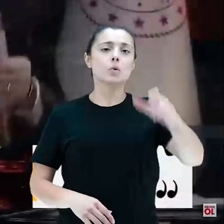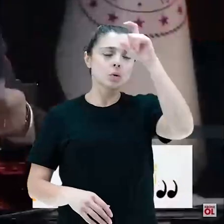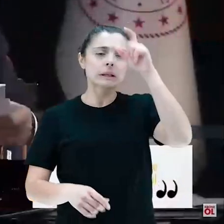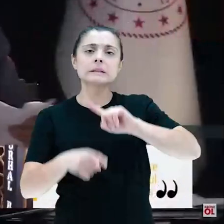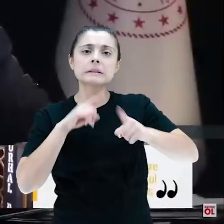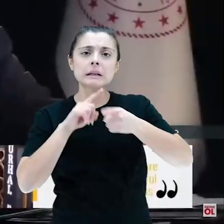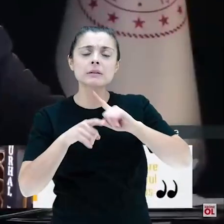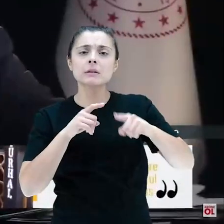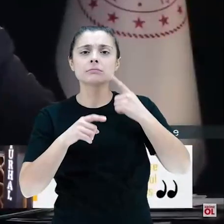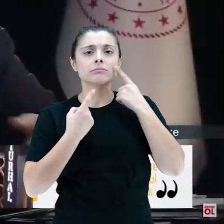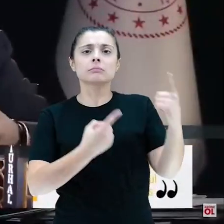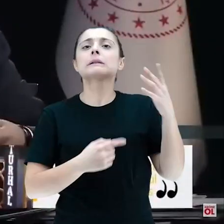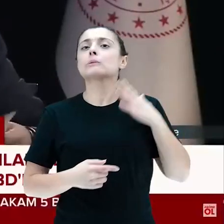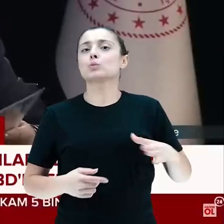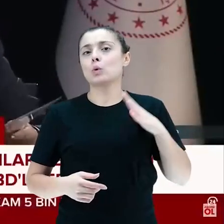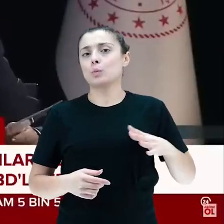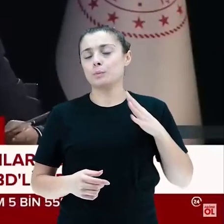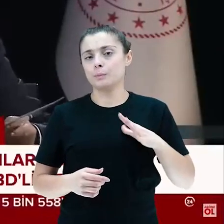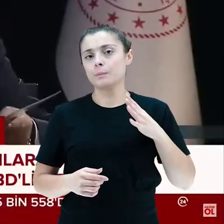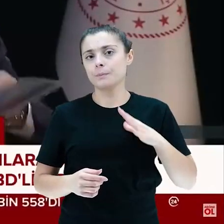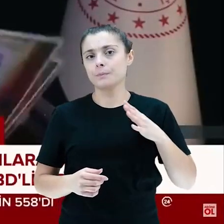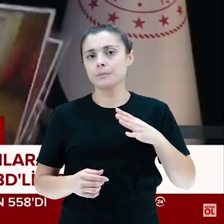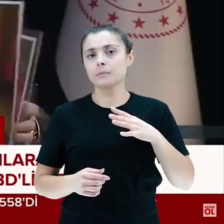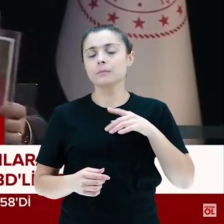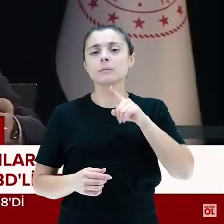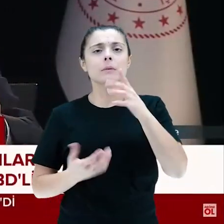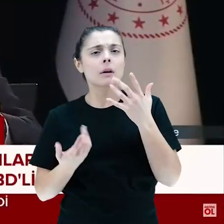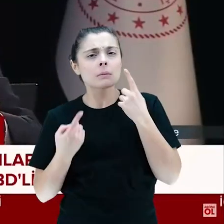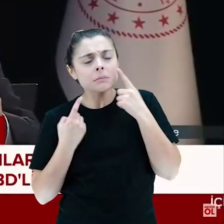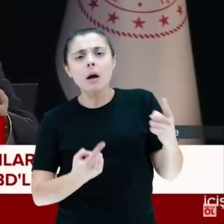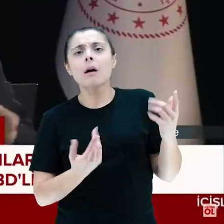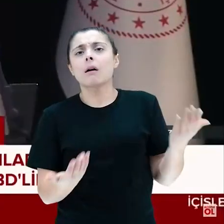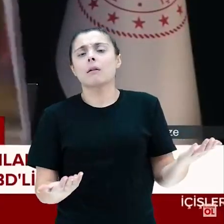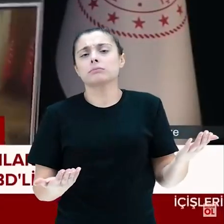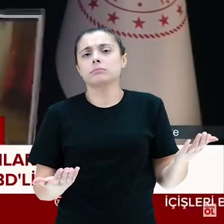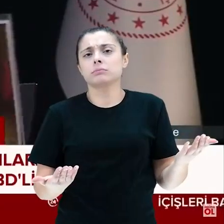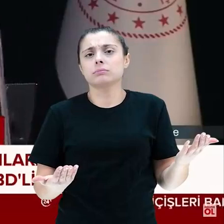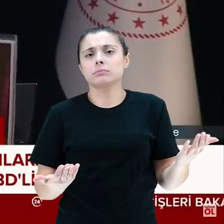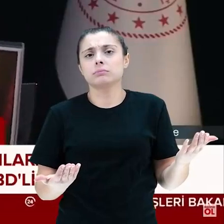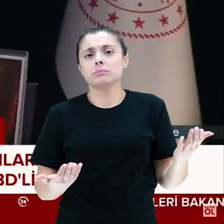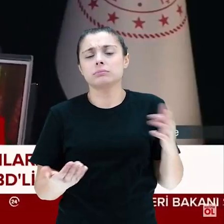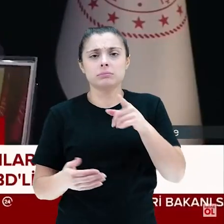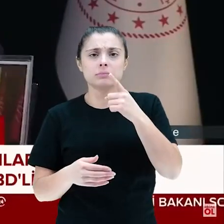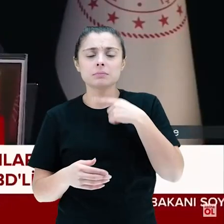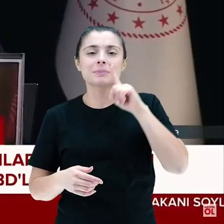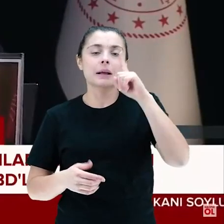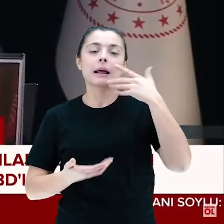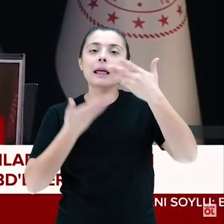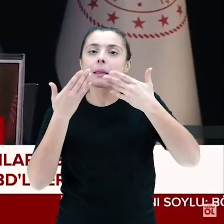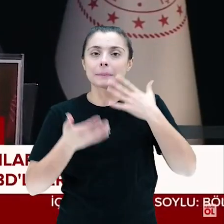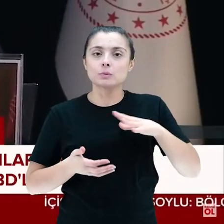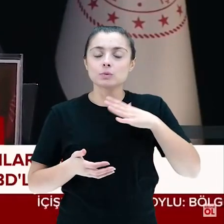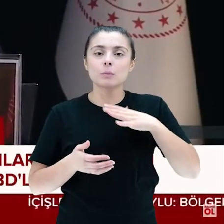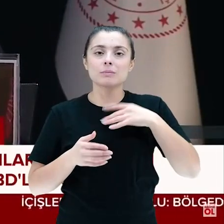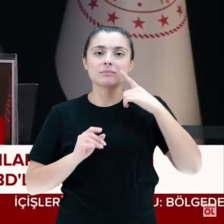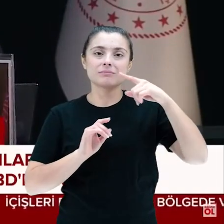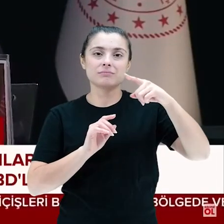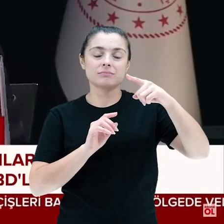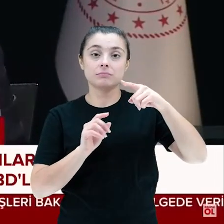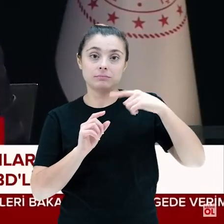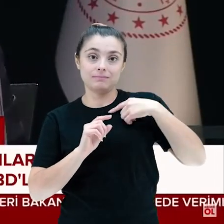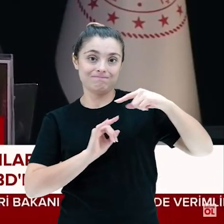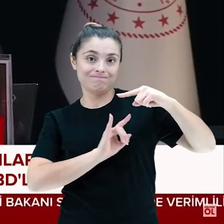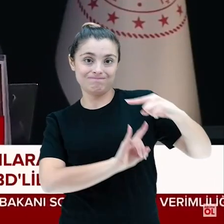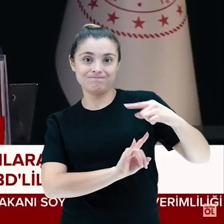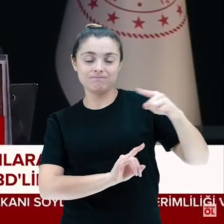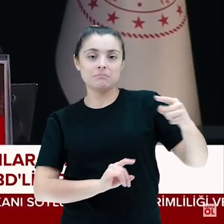Türkiye'deki siyasetin tablosunu göstermek istiyorum. Şu nedir Allah'ını seversiniz? Ben izleyicilerime söyleyeyim. Sol tarafta, ekranın